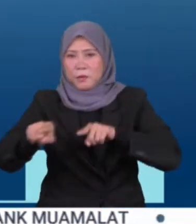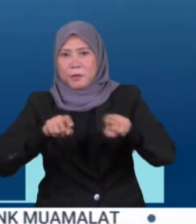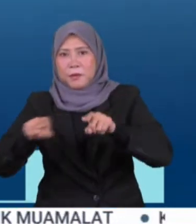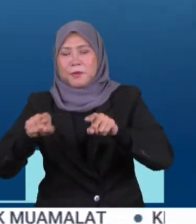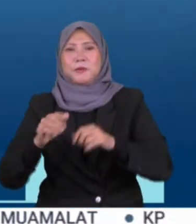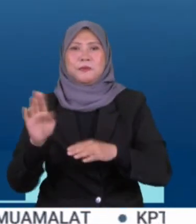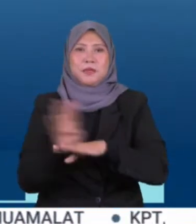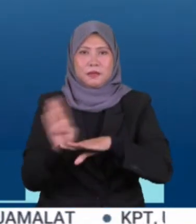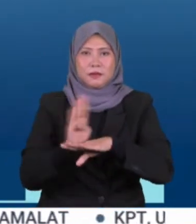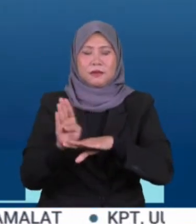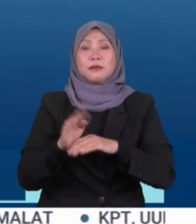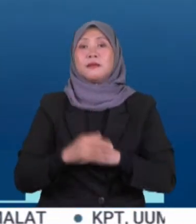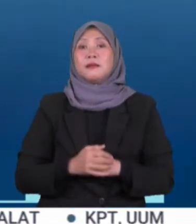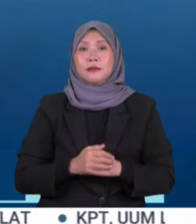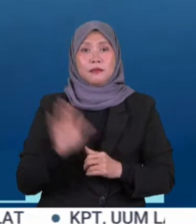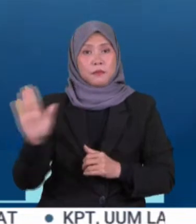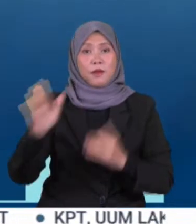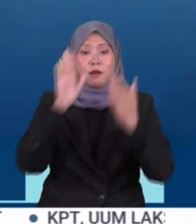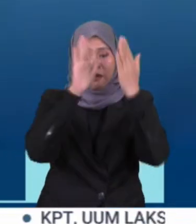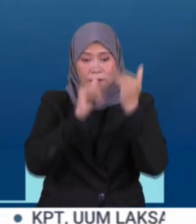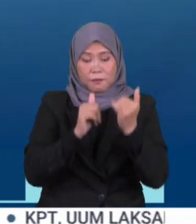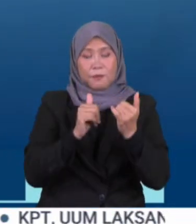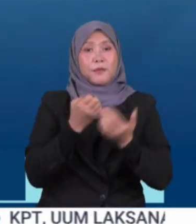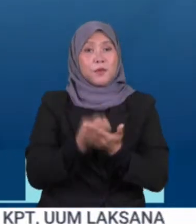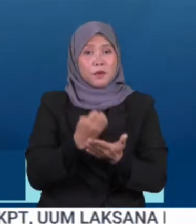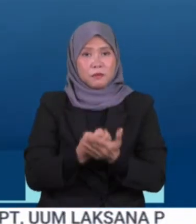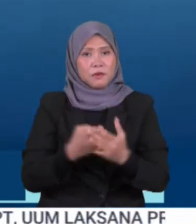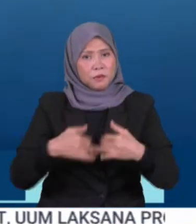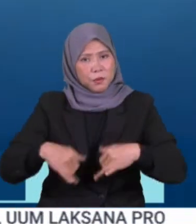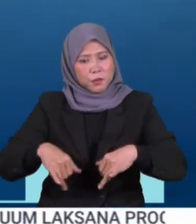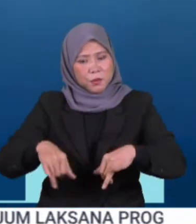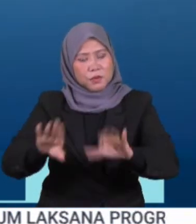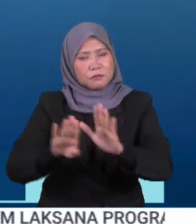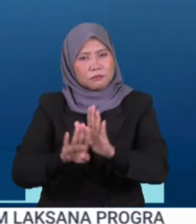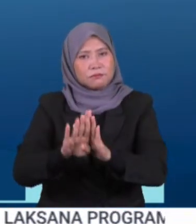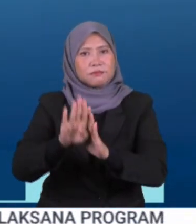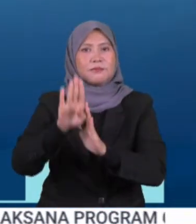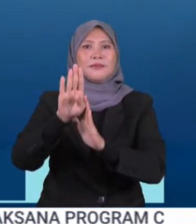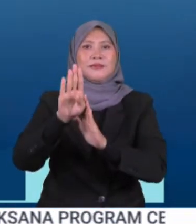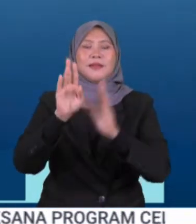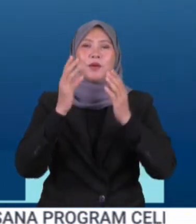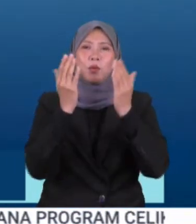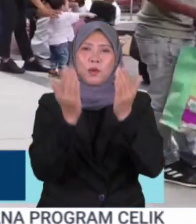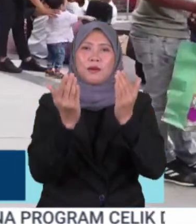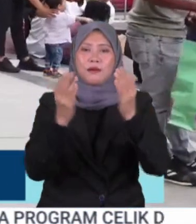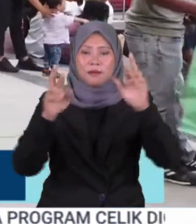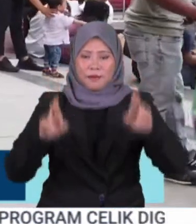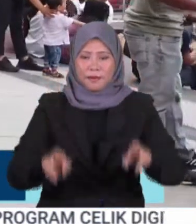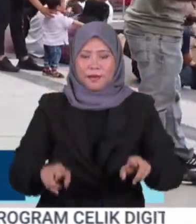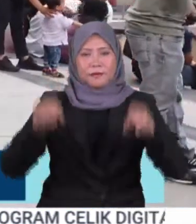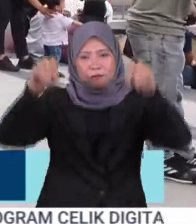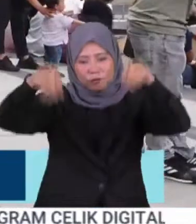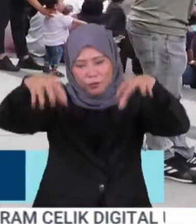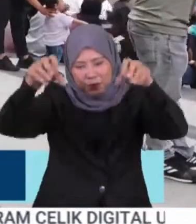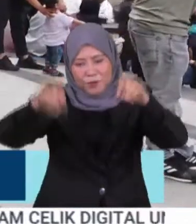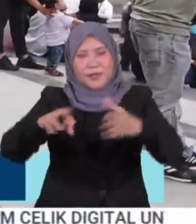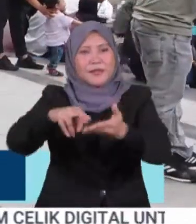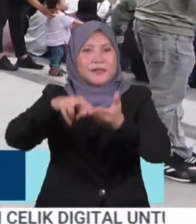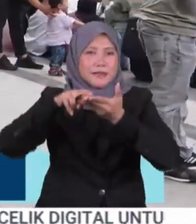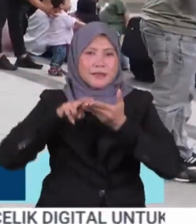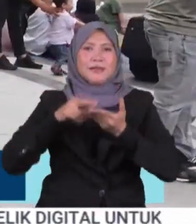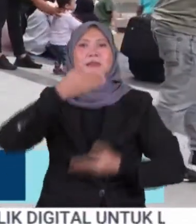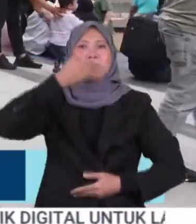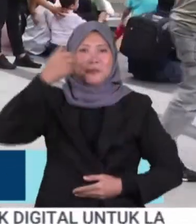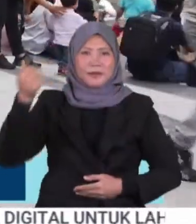Paduka Baginda turut menzahirkan harapan agar ekonomi negara terus berkembang dan berdoa rakyat terus dilimpahi rezeki lebih